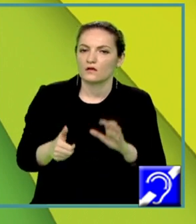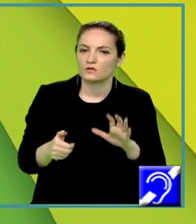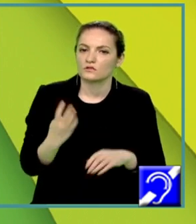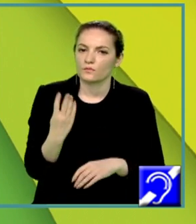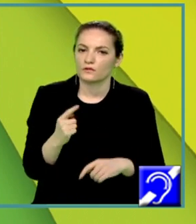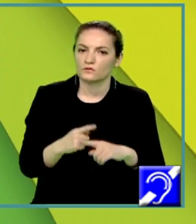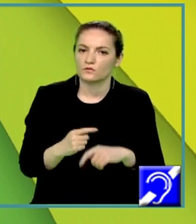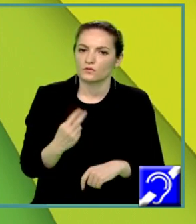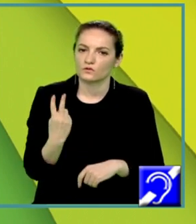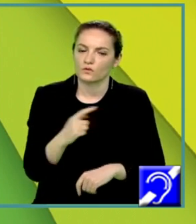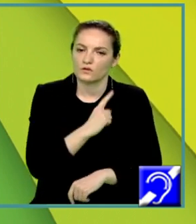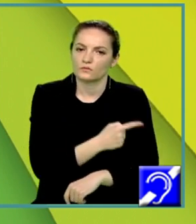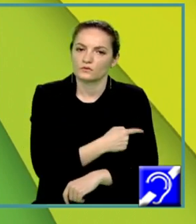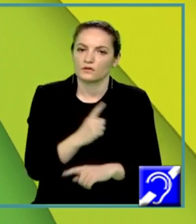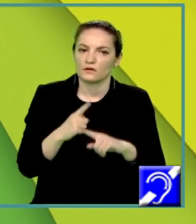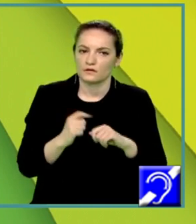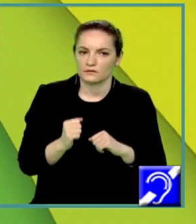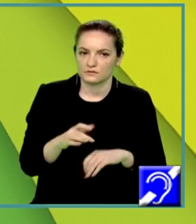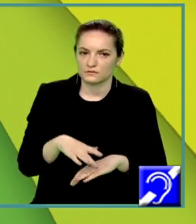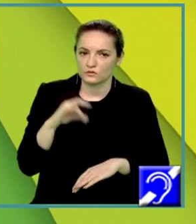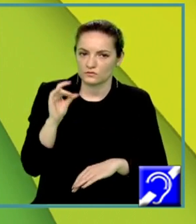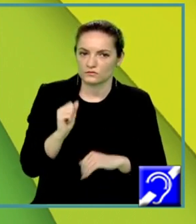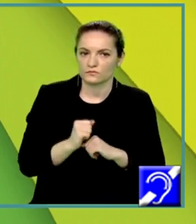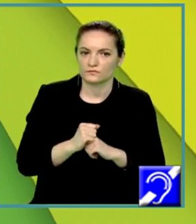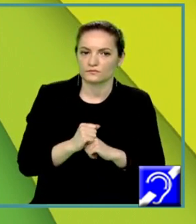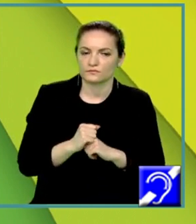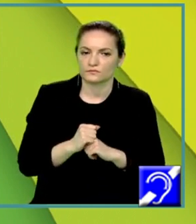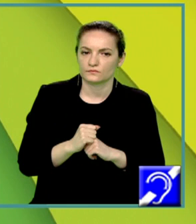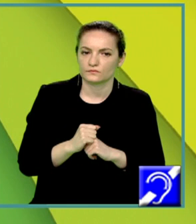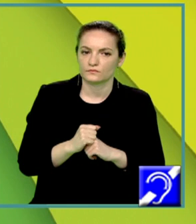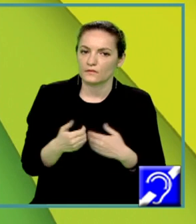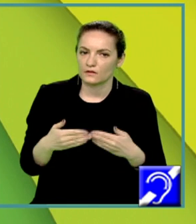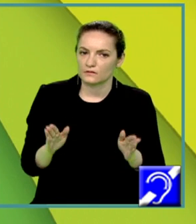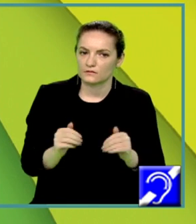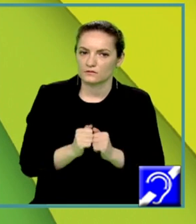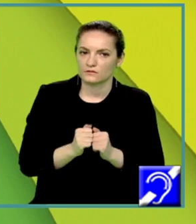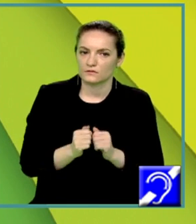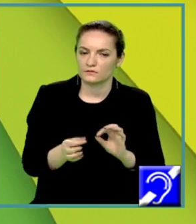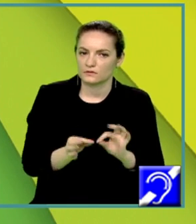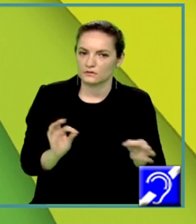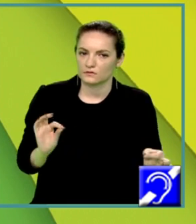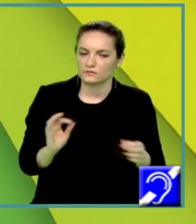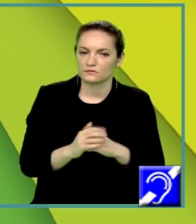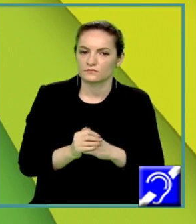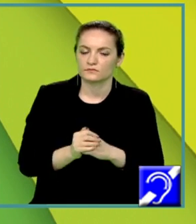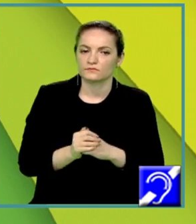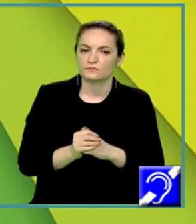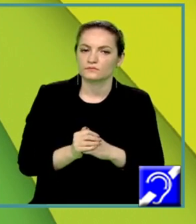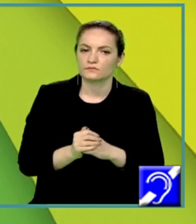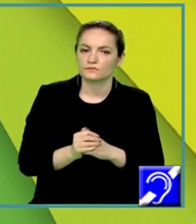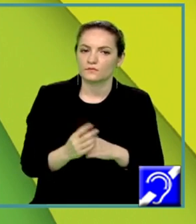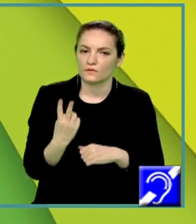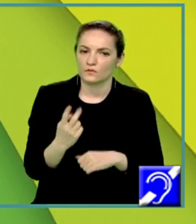puterea x. Soluția acestei aplicații. Pornim de la ecuația dată în problemă.